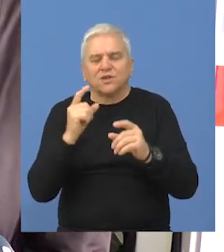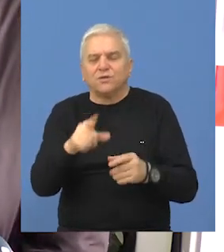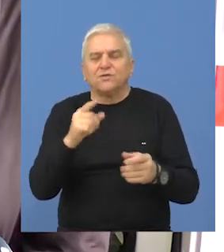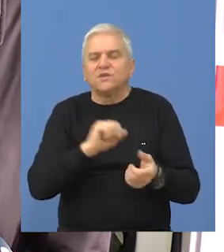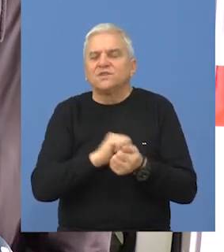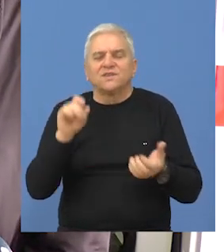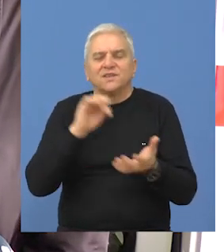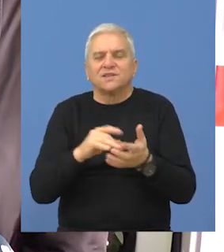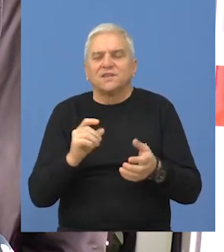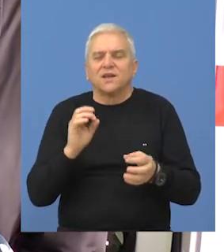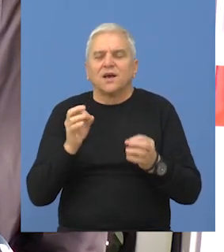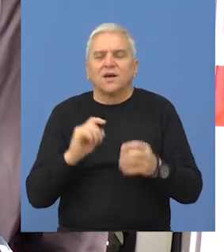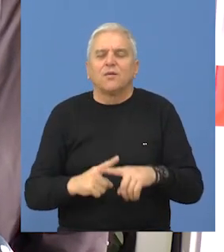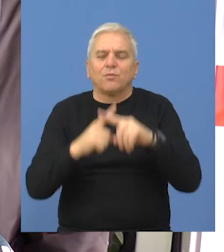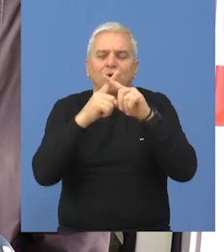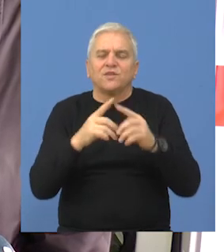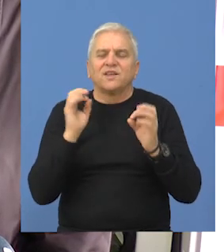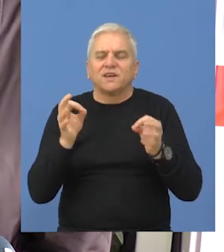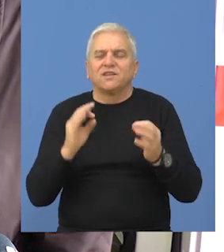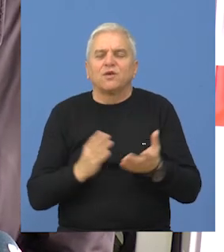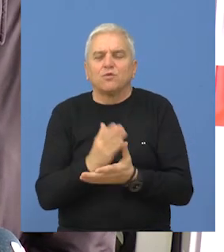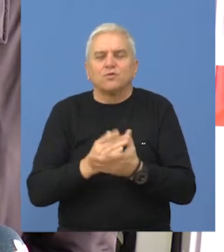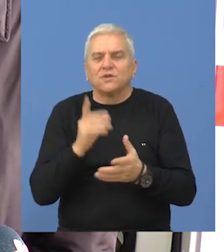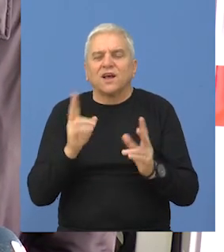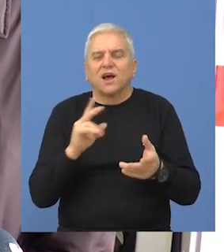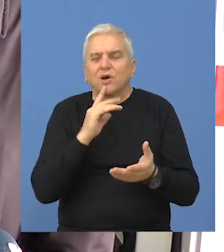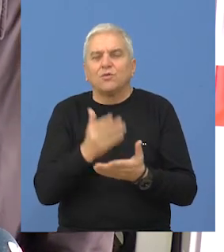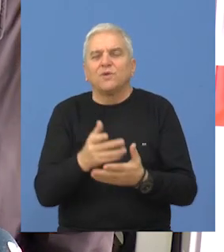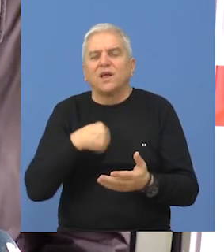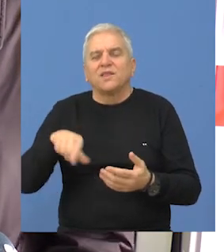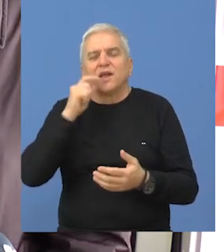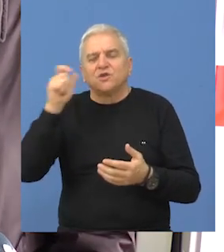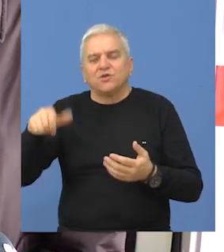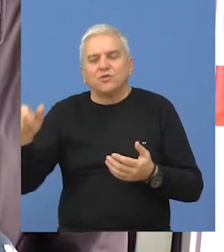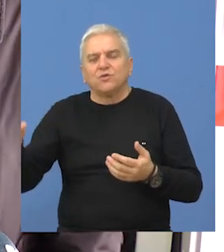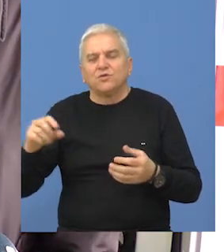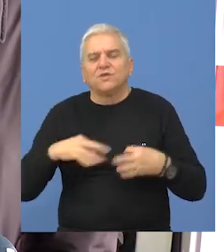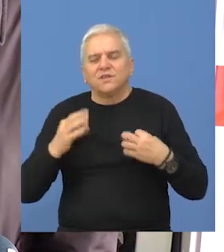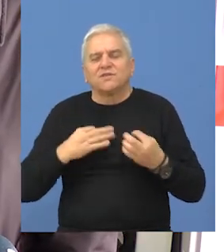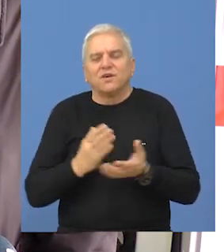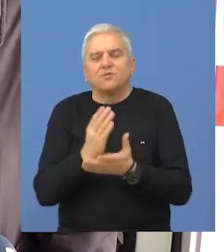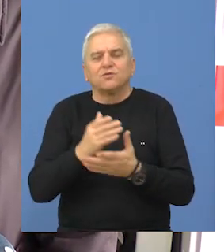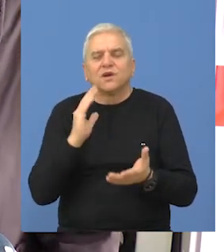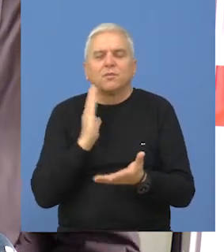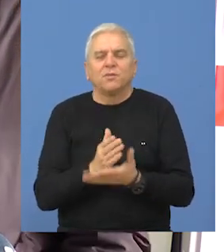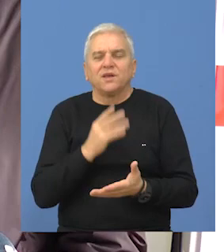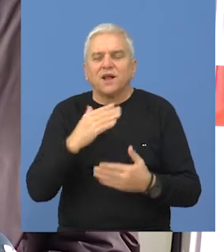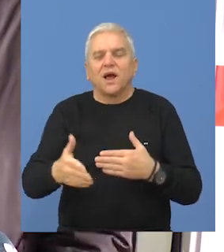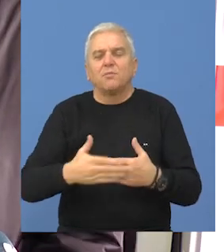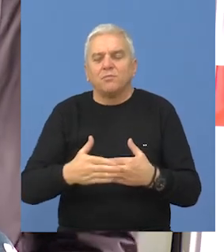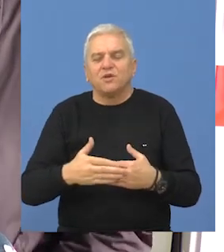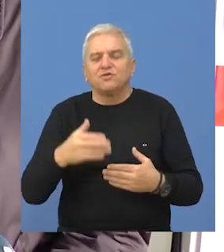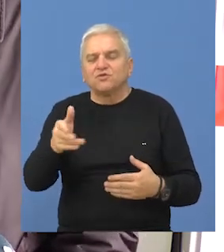Sve to u cilju podizanja kvaliteta usluga i kako bi našim sugrađanima zdravstvena usluga bila